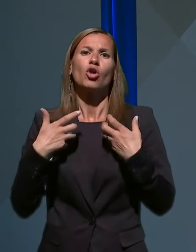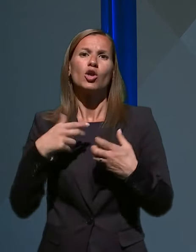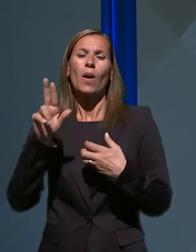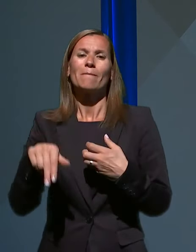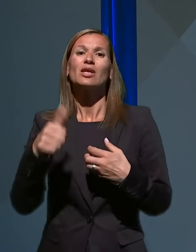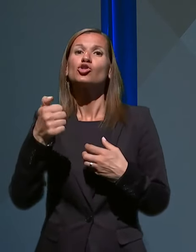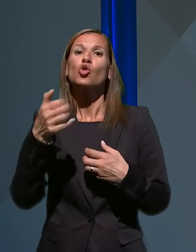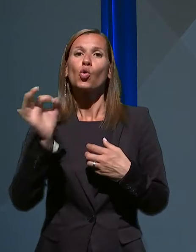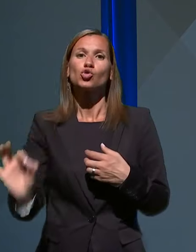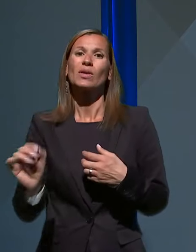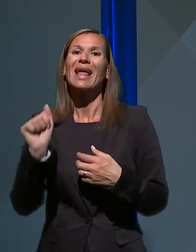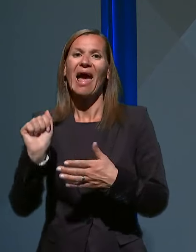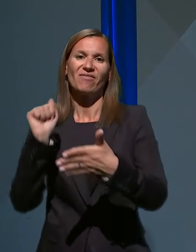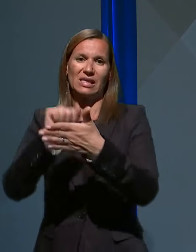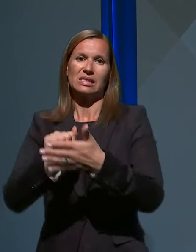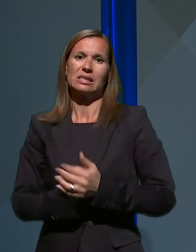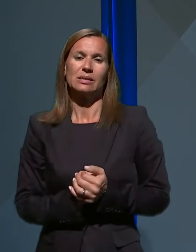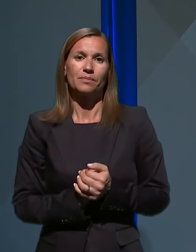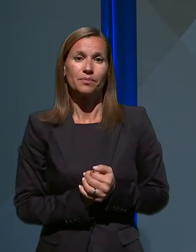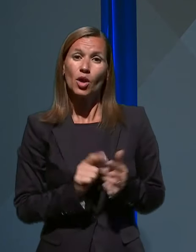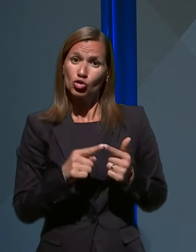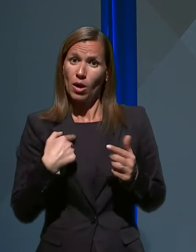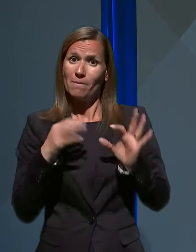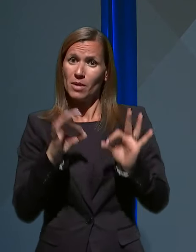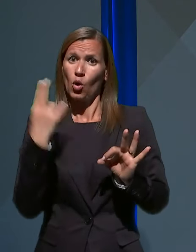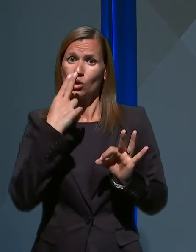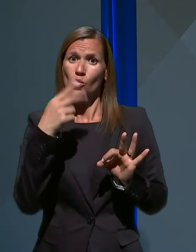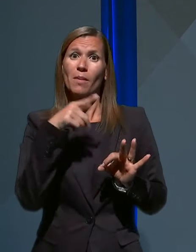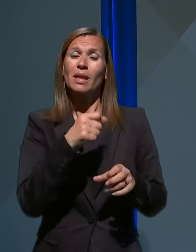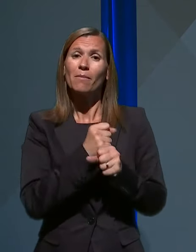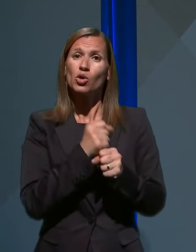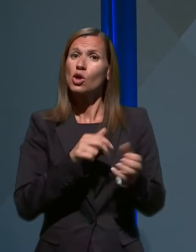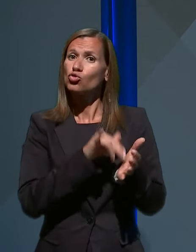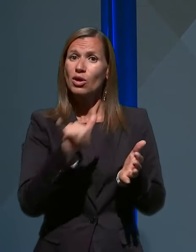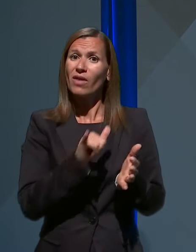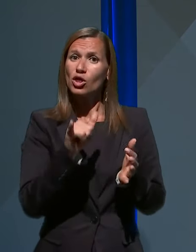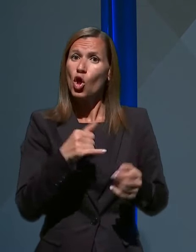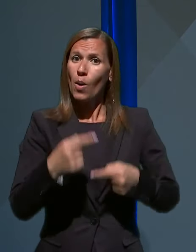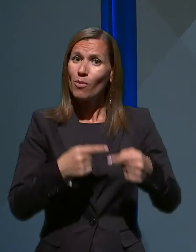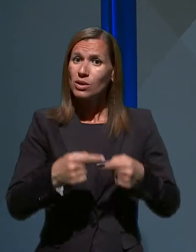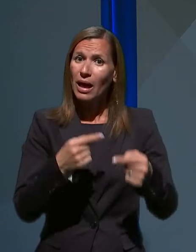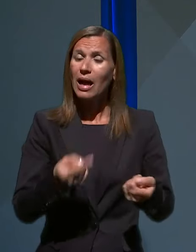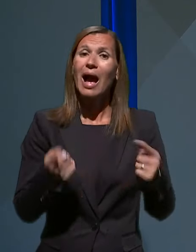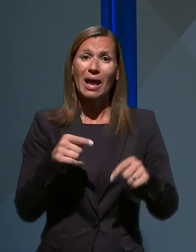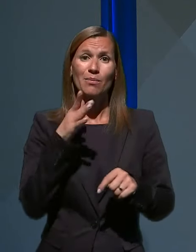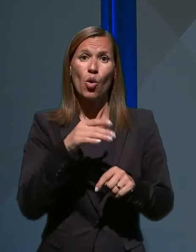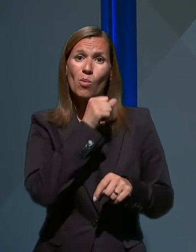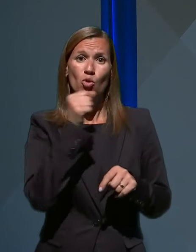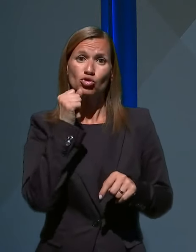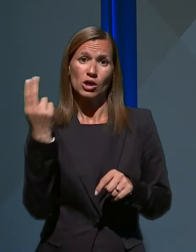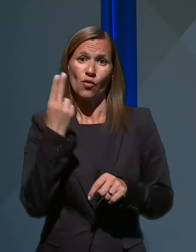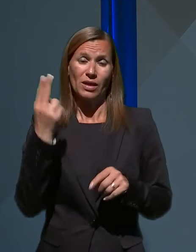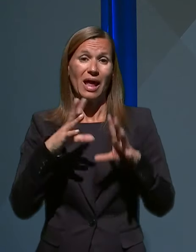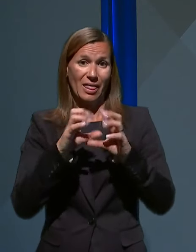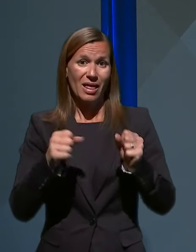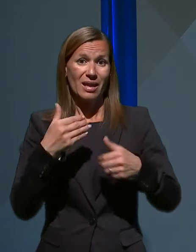avans. Če vas pravino razumem, torej ta posel še poteka, bo pošta Slovenija torej izpeljala to